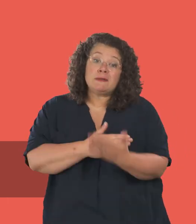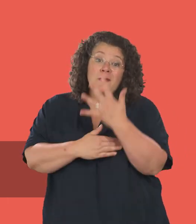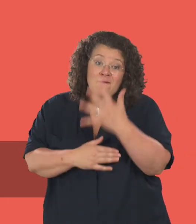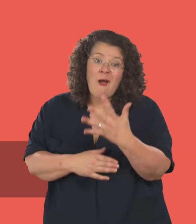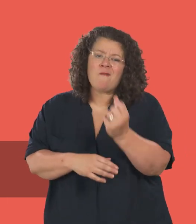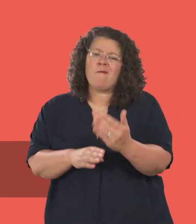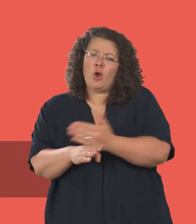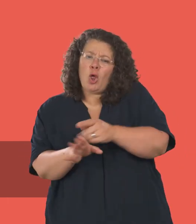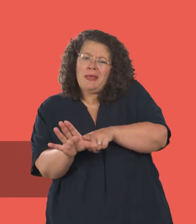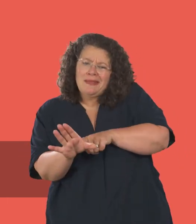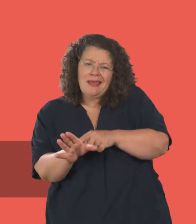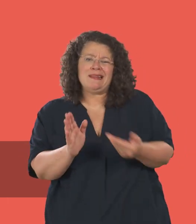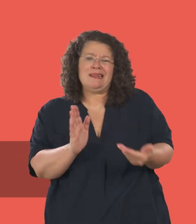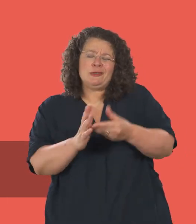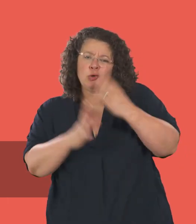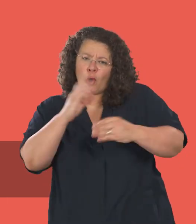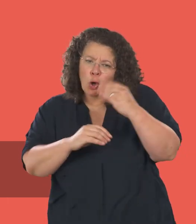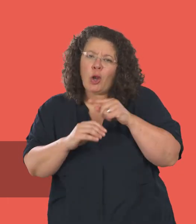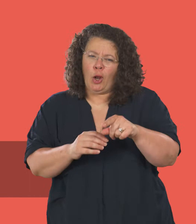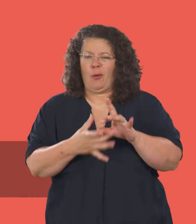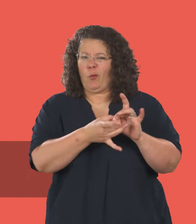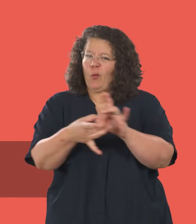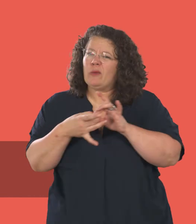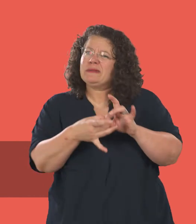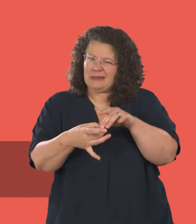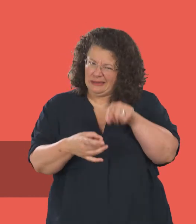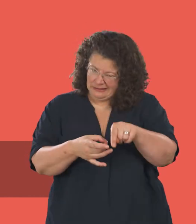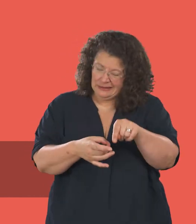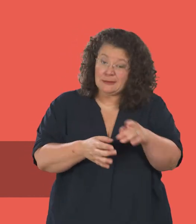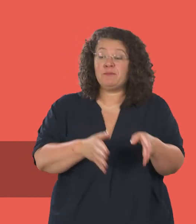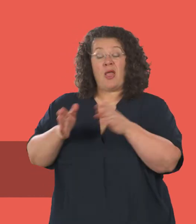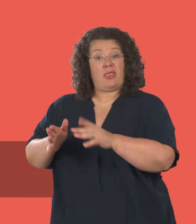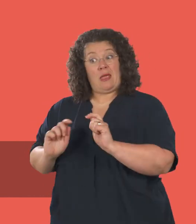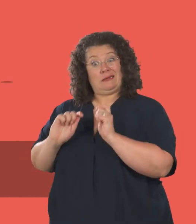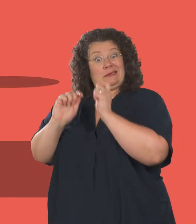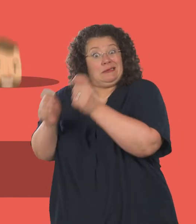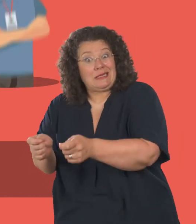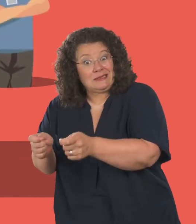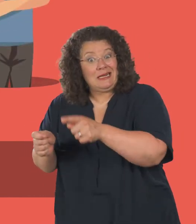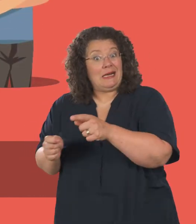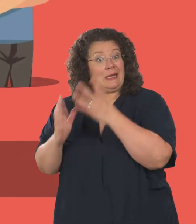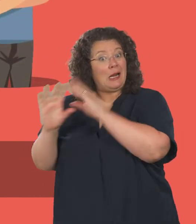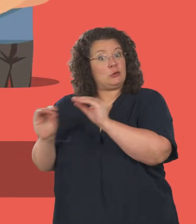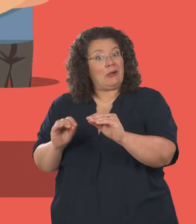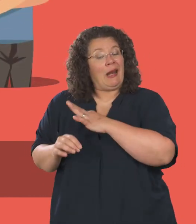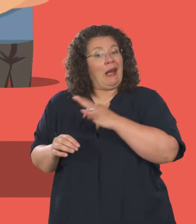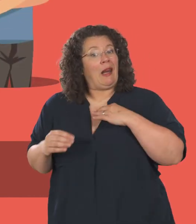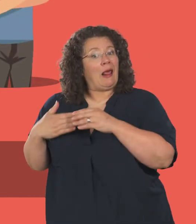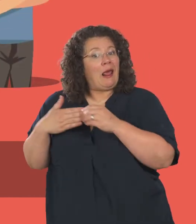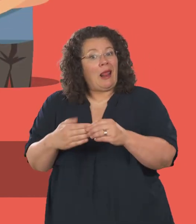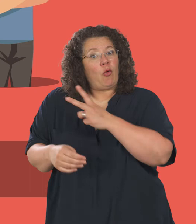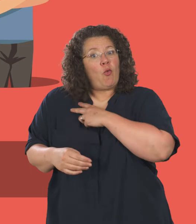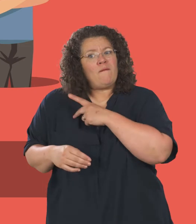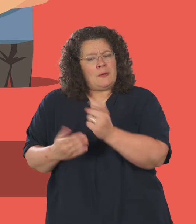dysgu ychwanegol y blynyddoedd cynnar yn cydlynu darpariaeth ar gyfer plant Dan Bimboid a bydd y prif swyddog addysg a chlynigol